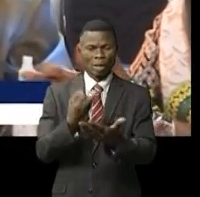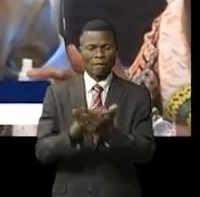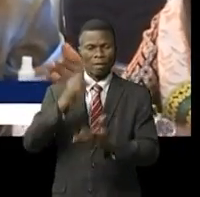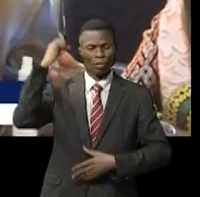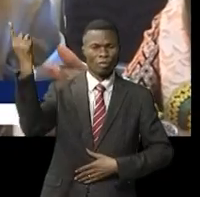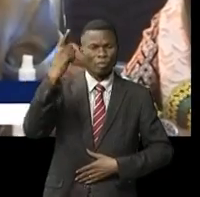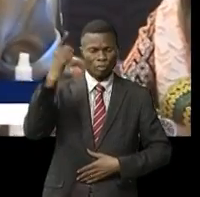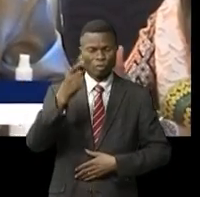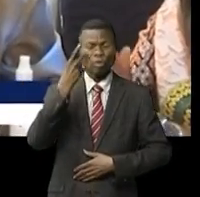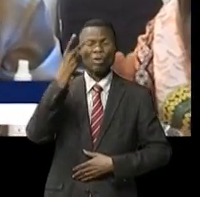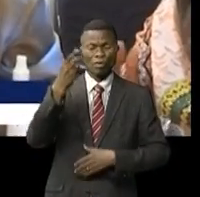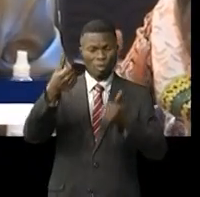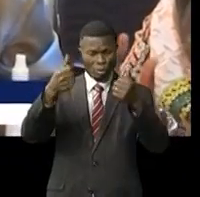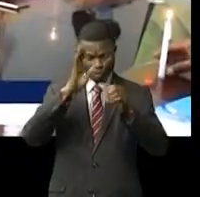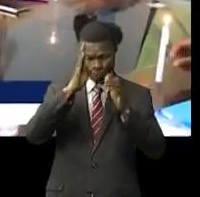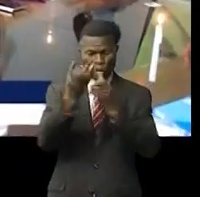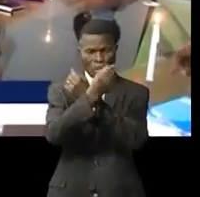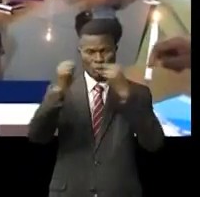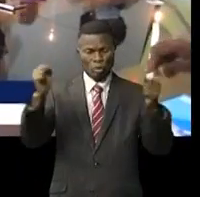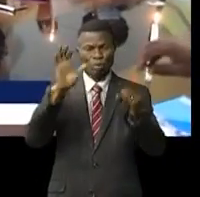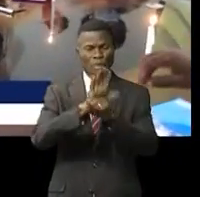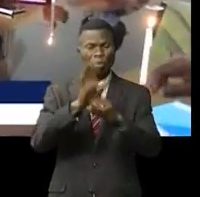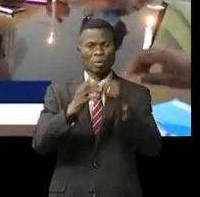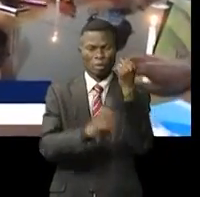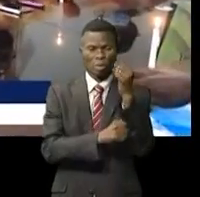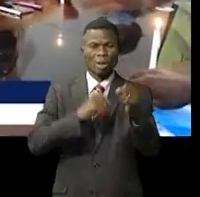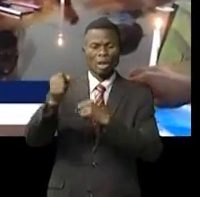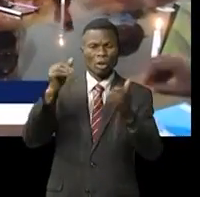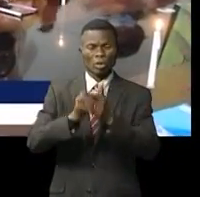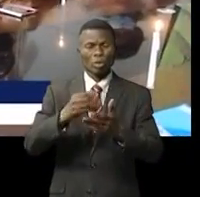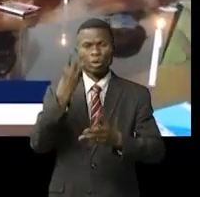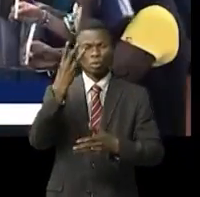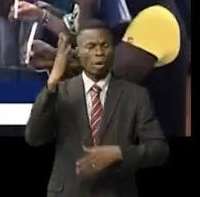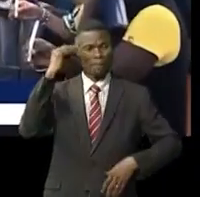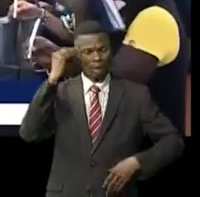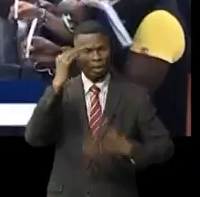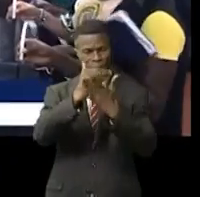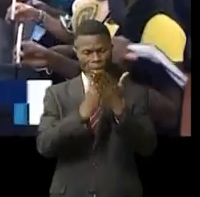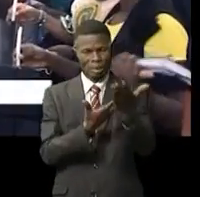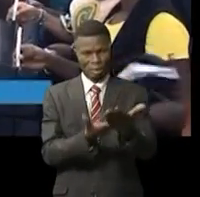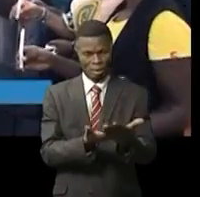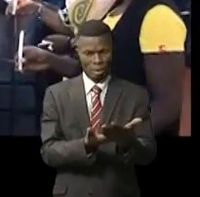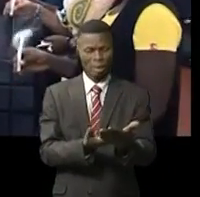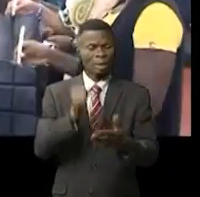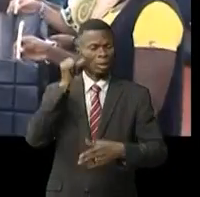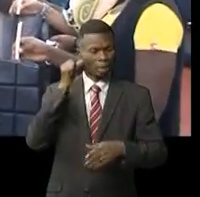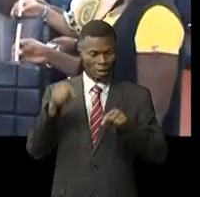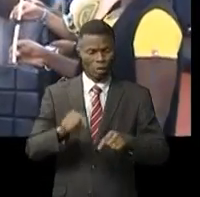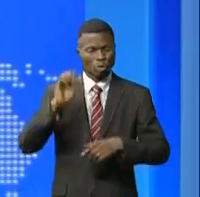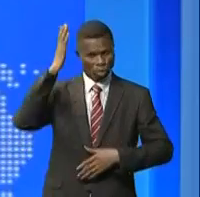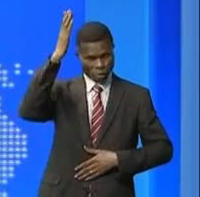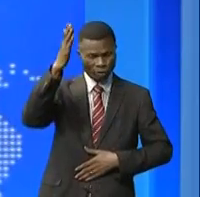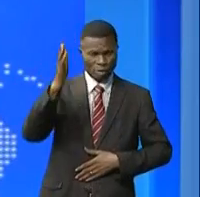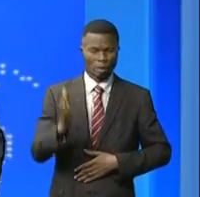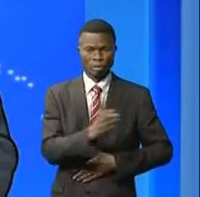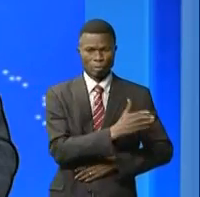reste sur sa devise de sauver les vies humaines dans la lutte contre la maladie hier aujourd'hui et demain